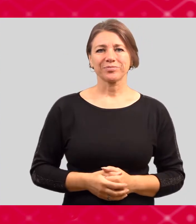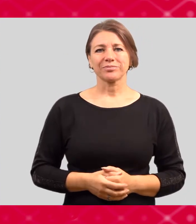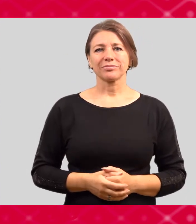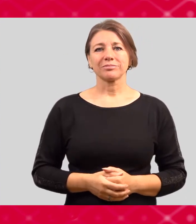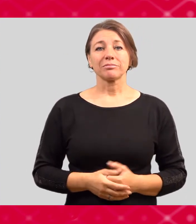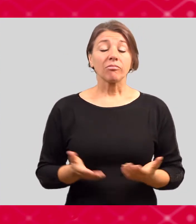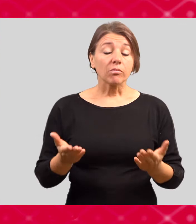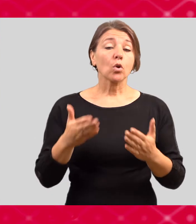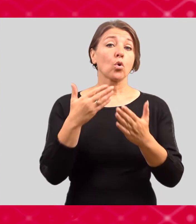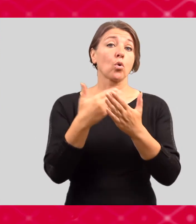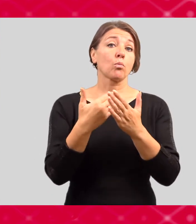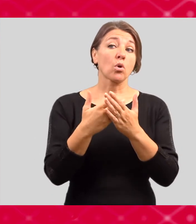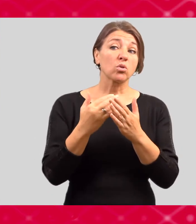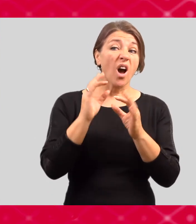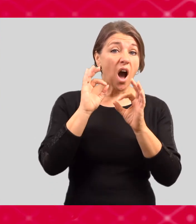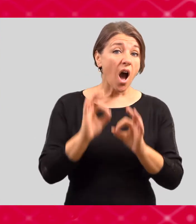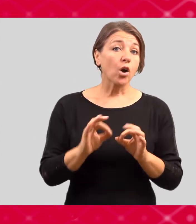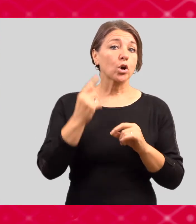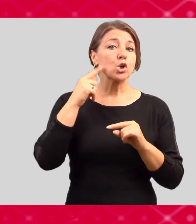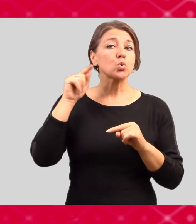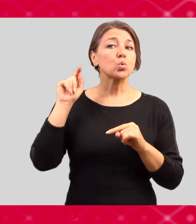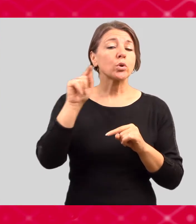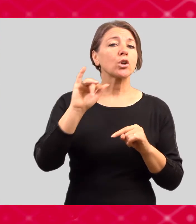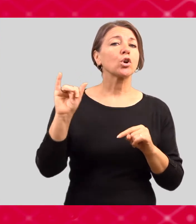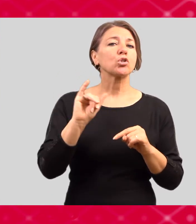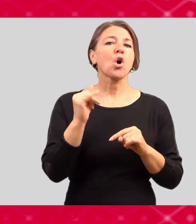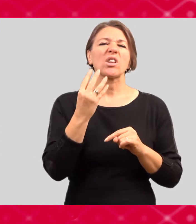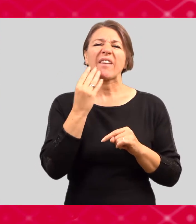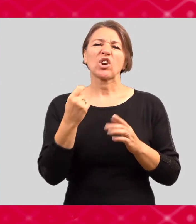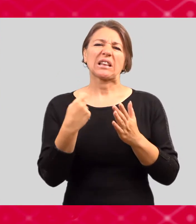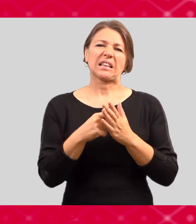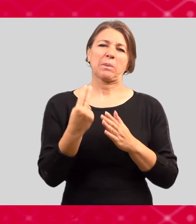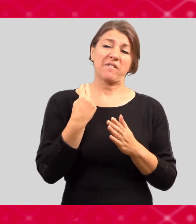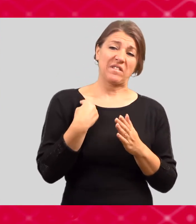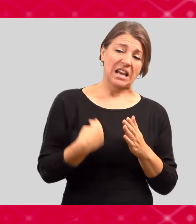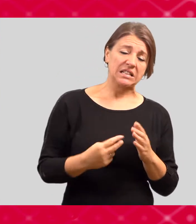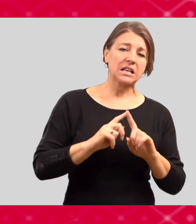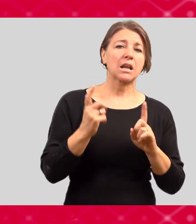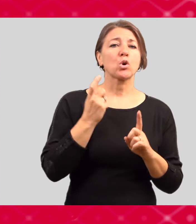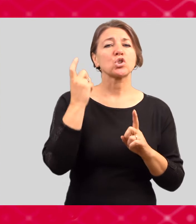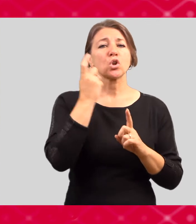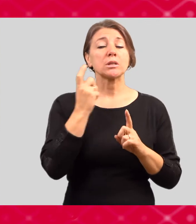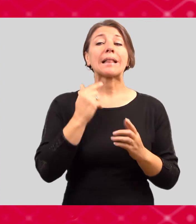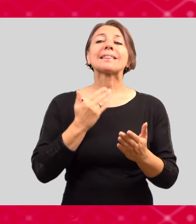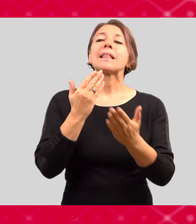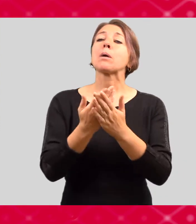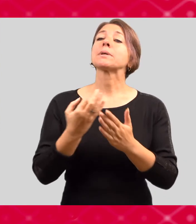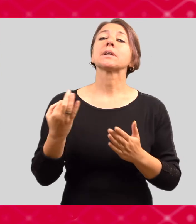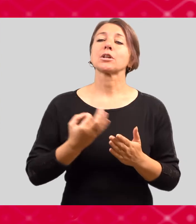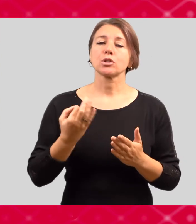vám, kteří můžete mít nějaké znevýhodnění finanční nebo sociální?